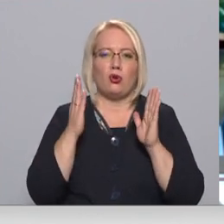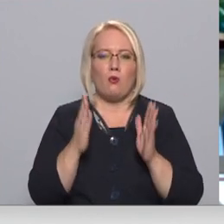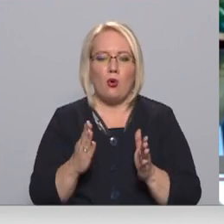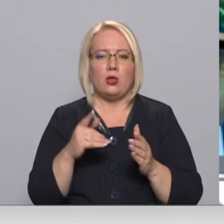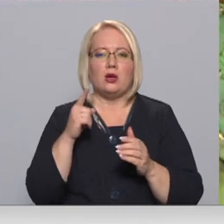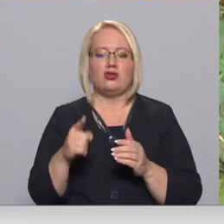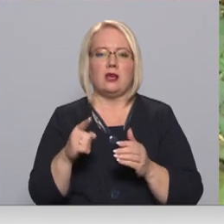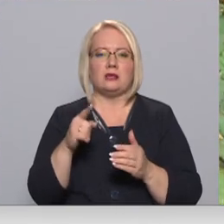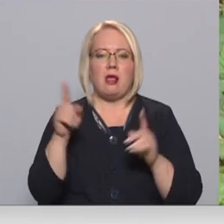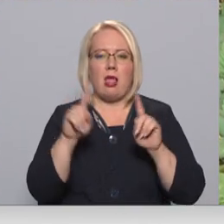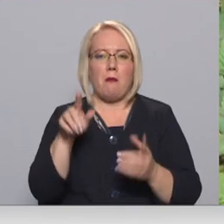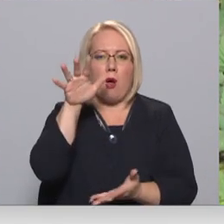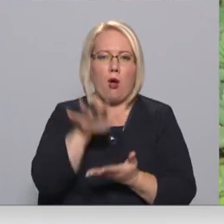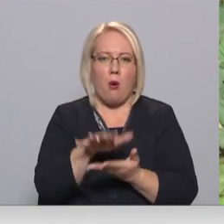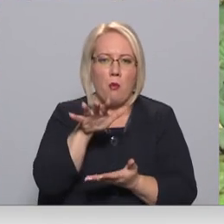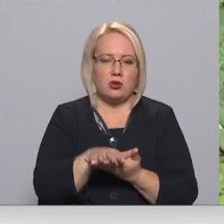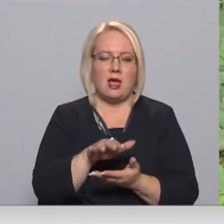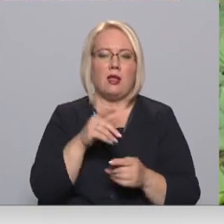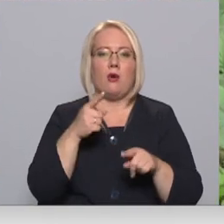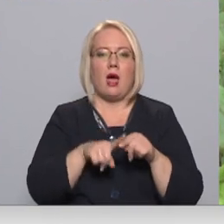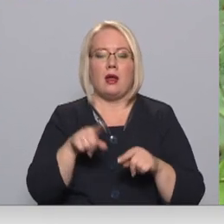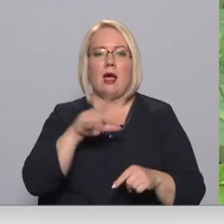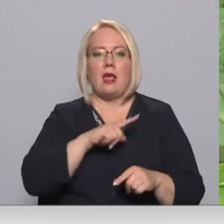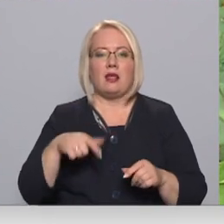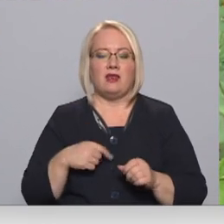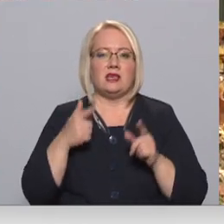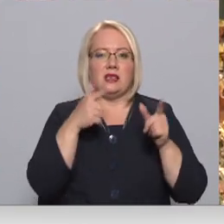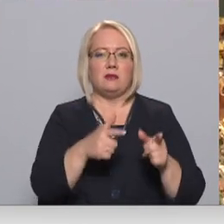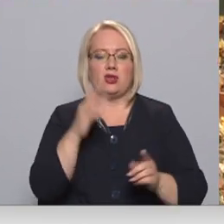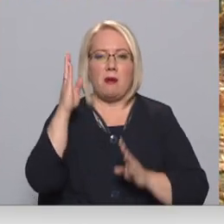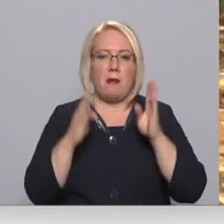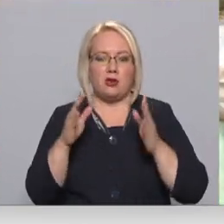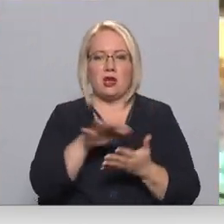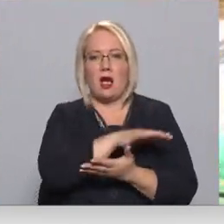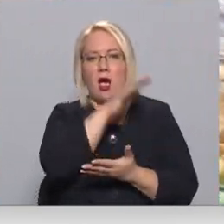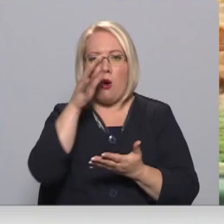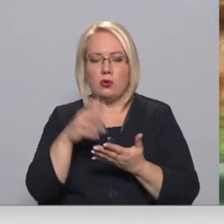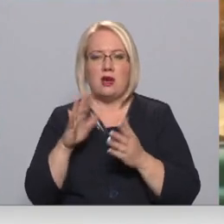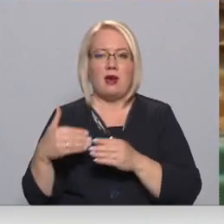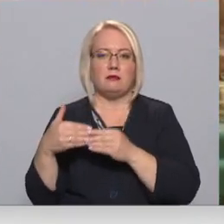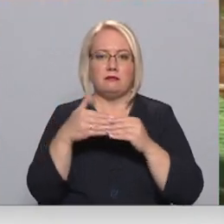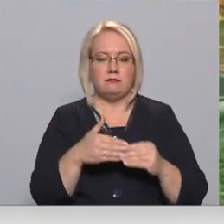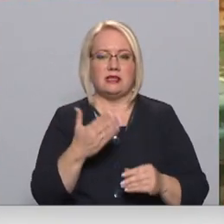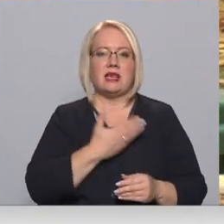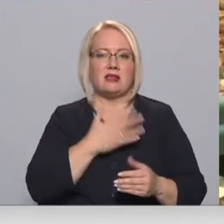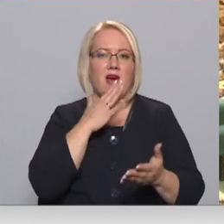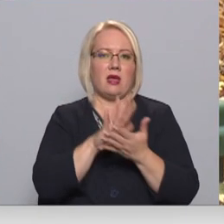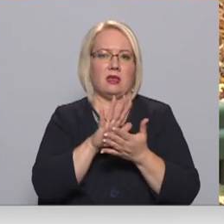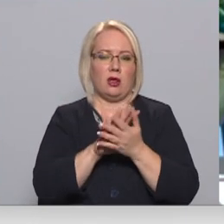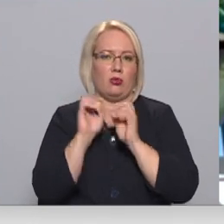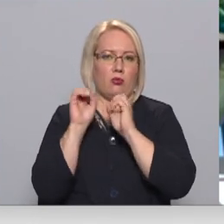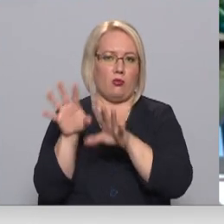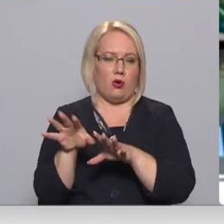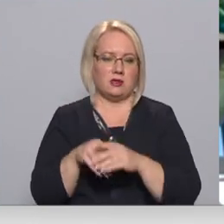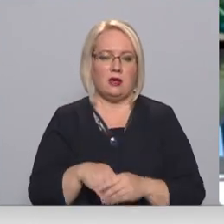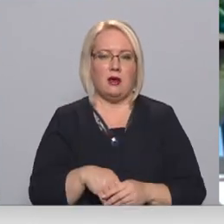kompostēt. Atbalstām nesot arī lapu izmešana mežā lielās kaudzēs vai izvešana uz sadzīves atkritumu poligonu.